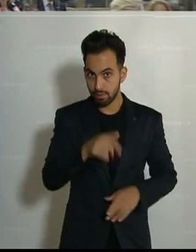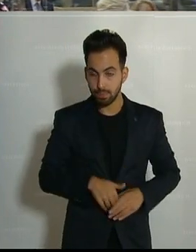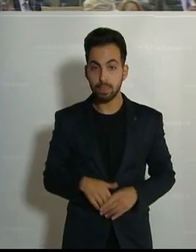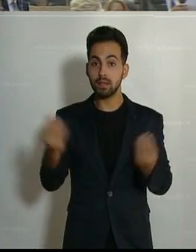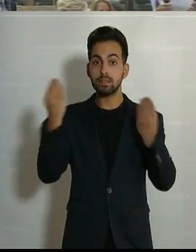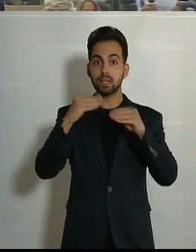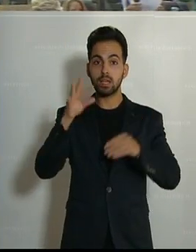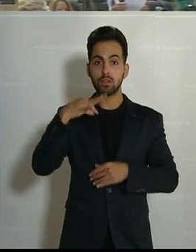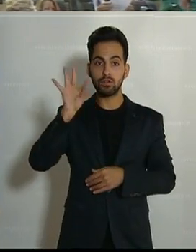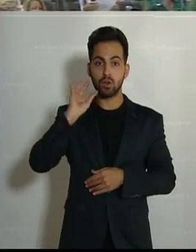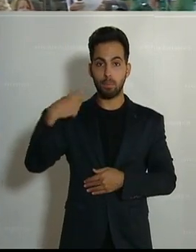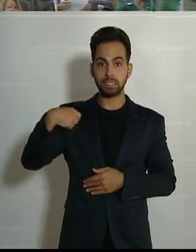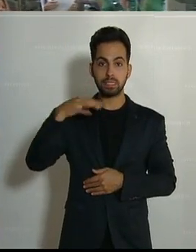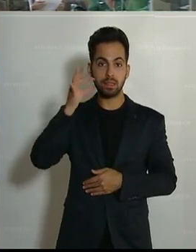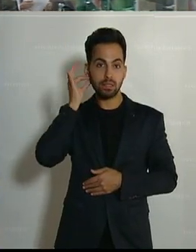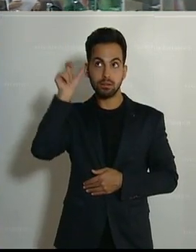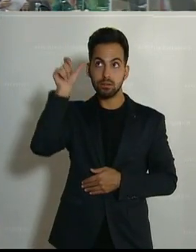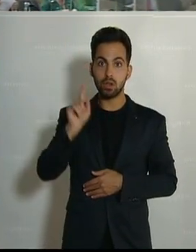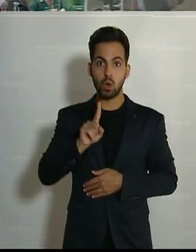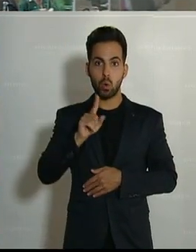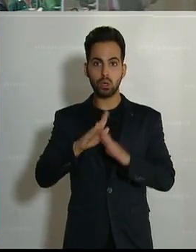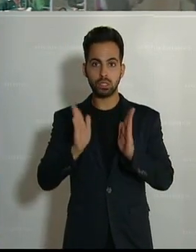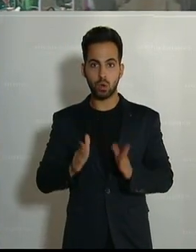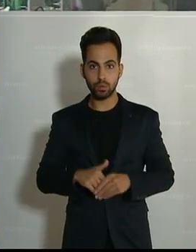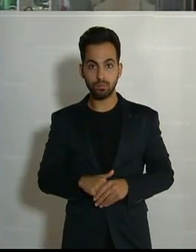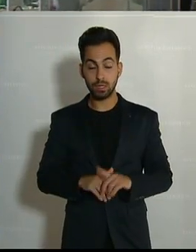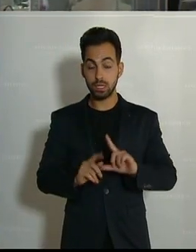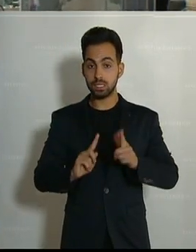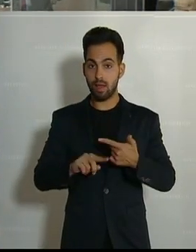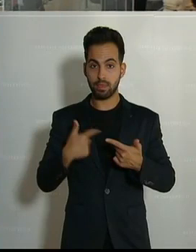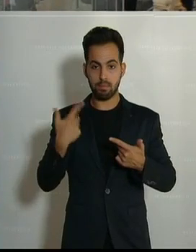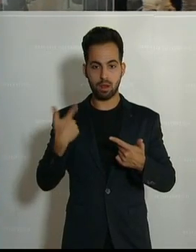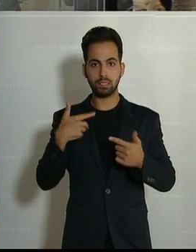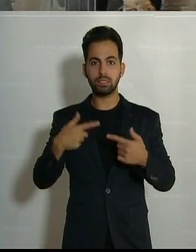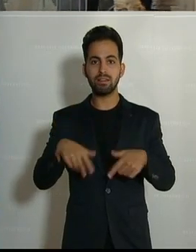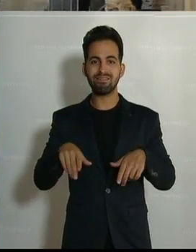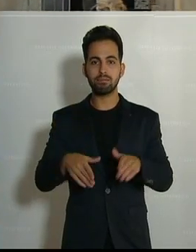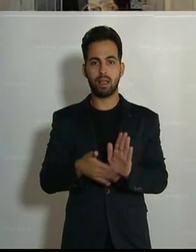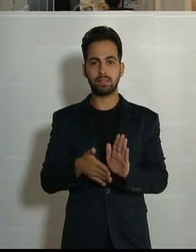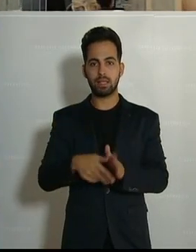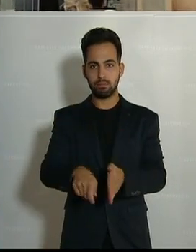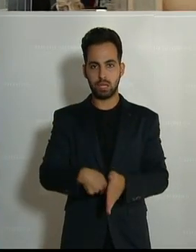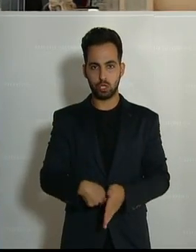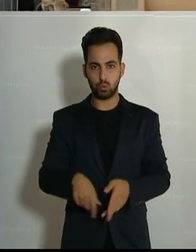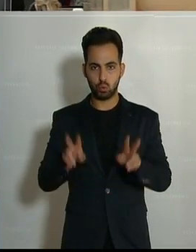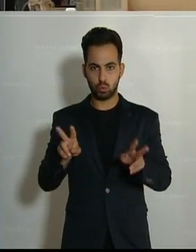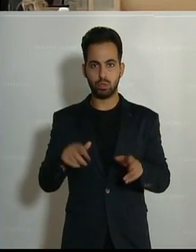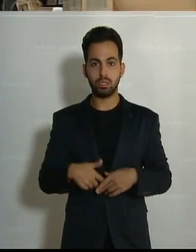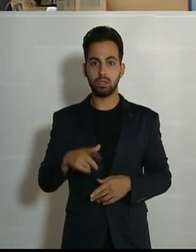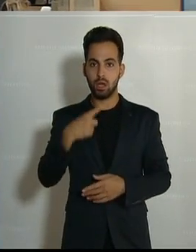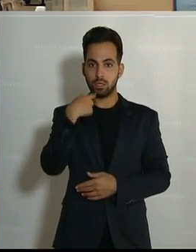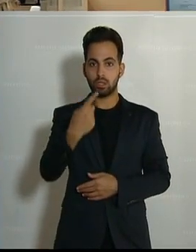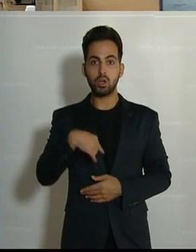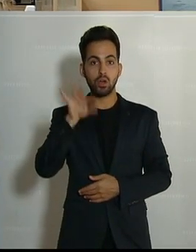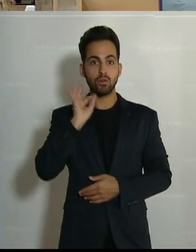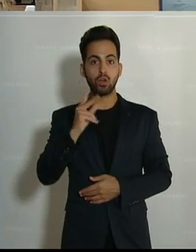Sehr geehrte Frau Präsidentin, hohes Haus. Es ist zum zweiten Mal, dass ich diese tatsächliche Berichtigung abgebe.